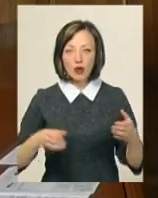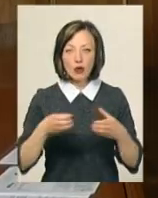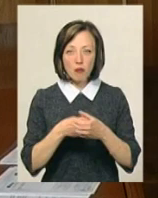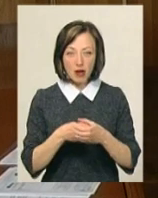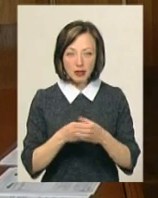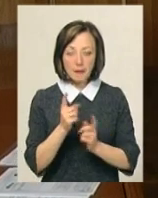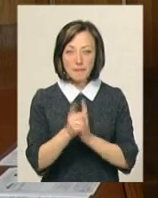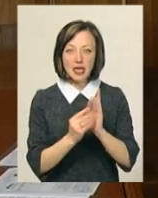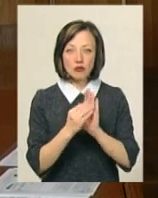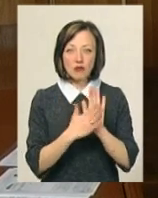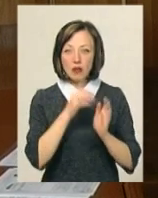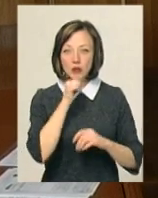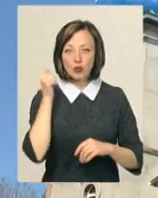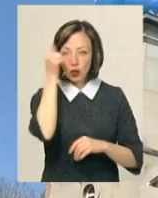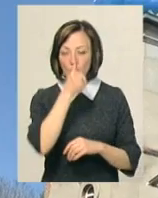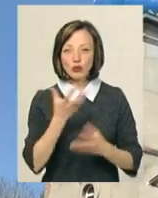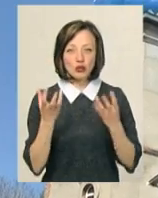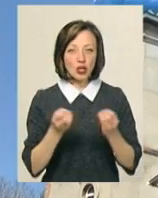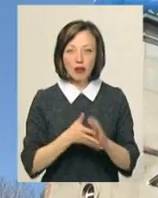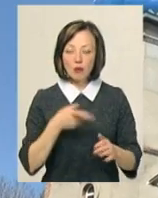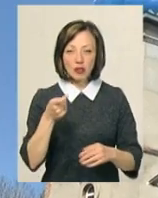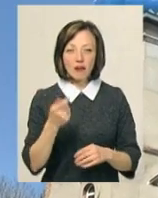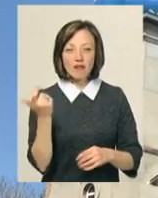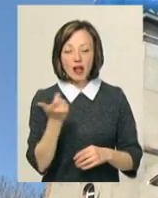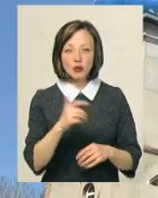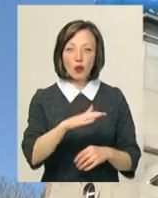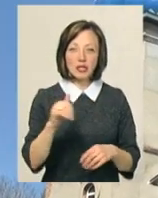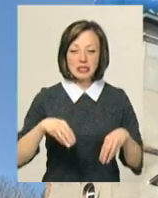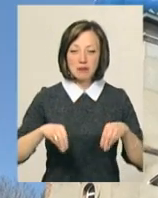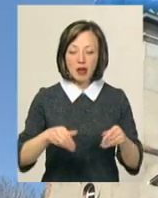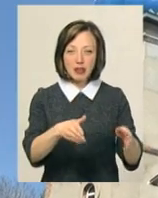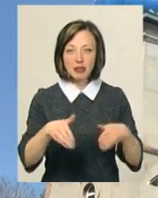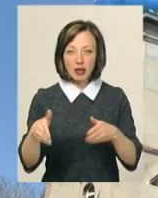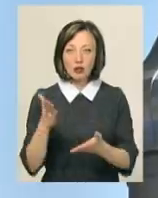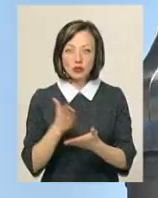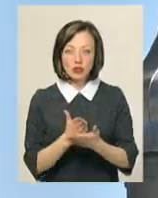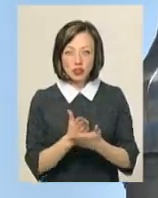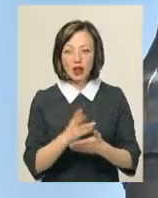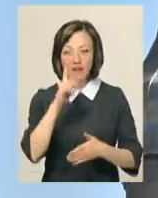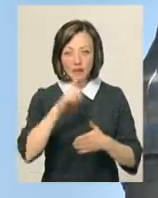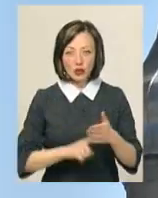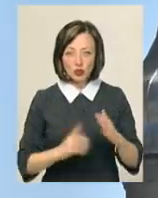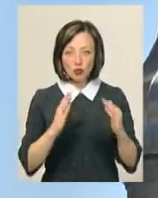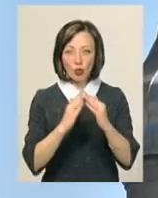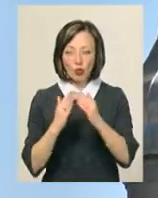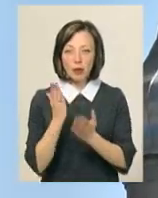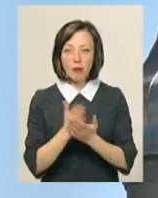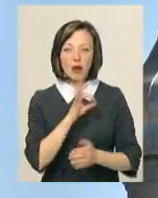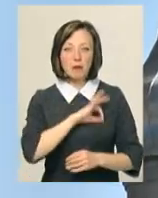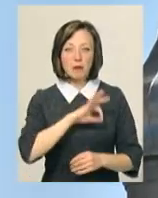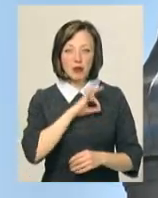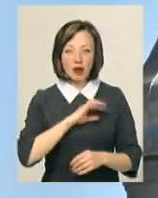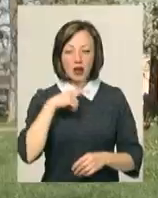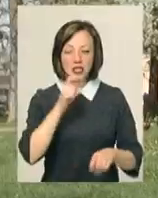перереєстрували минулого року, ще не подавала. Власники чи орендарі земельних ділянок, на яких розташовані культові споруди, мають пільги, каже головний